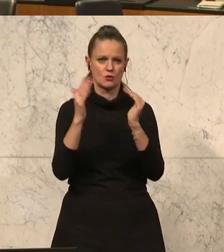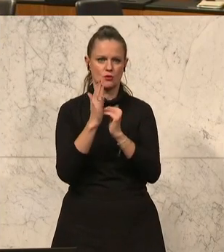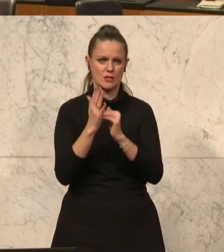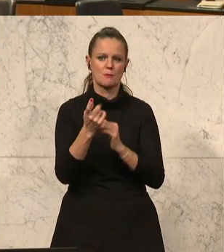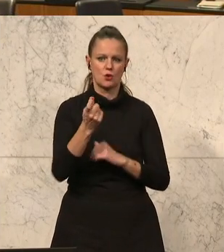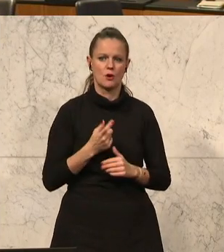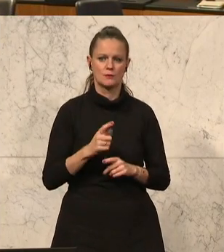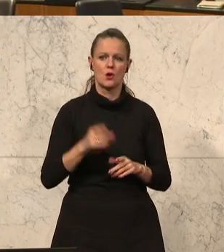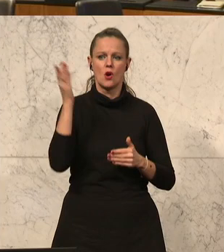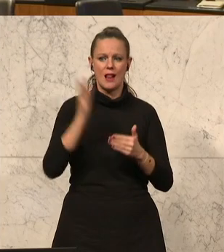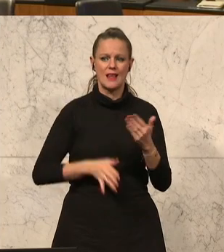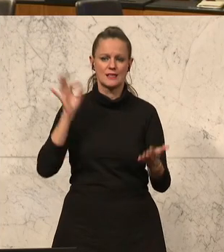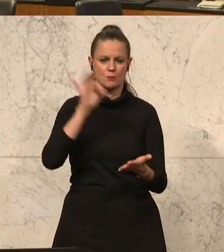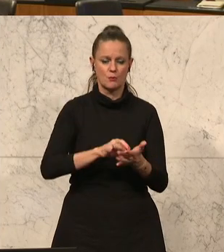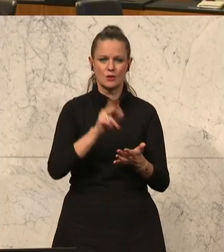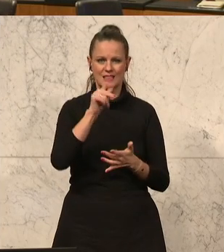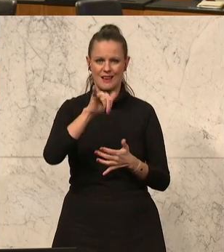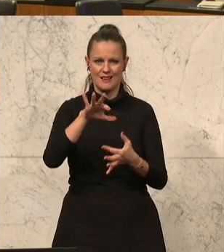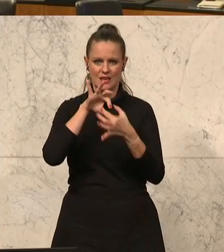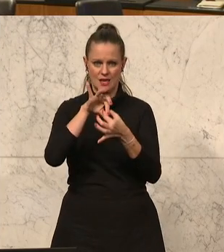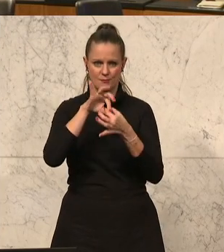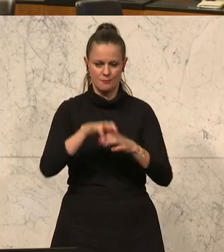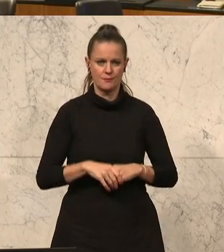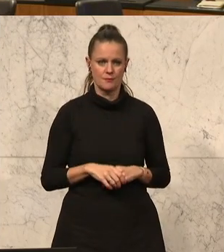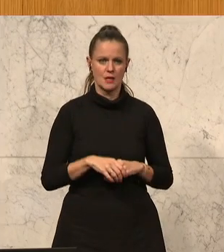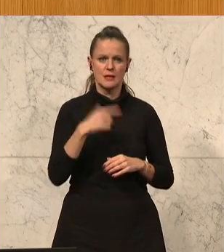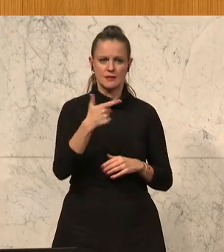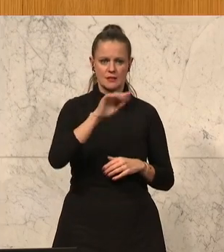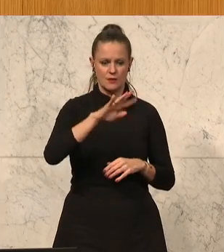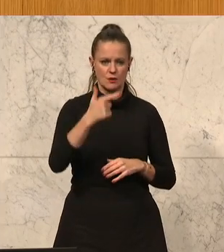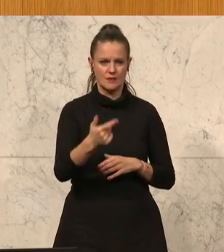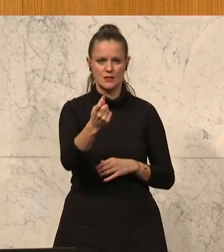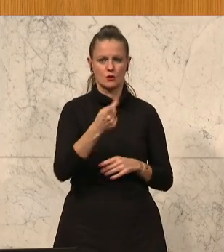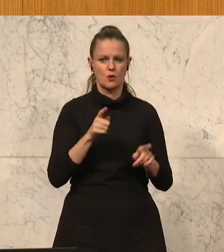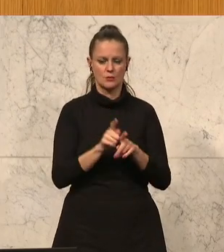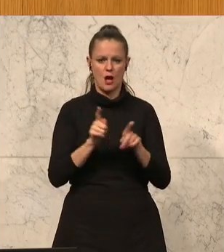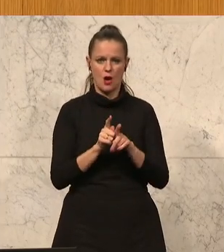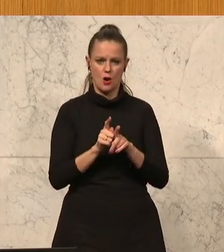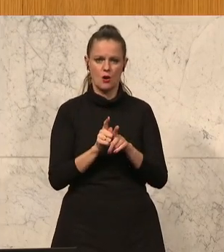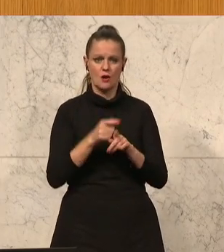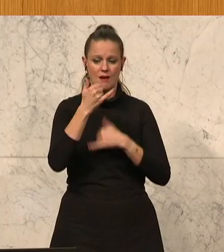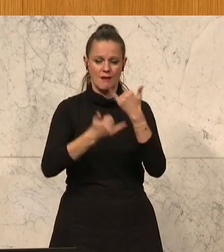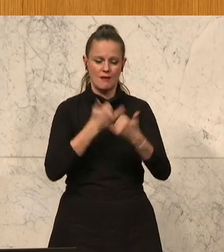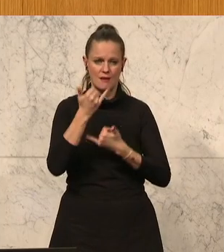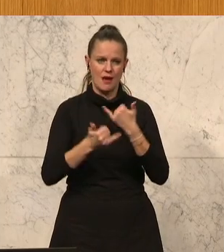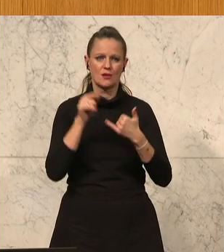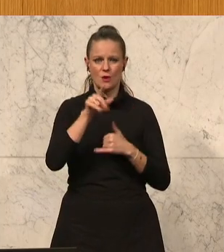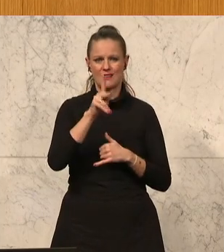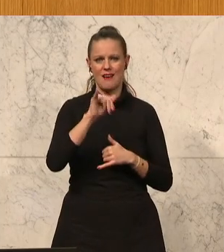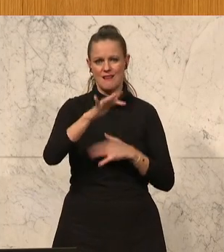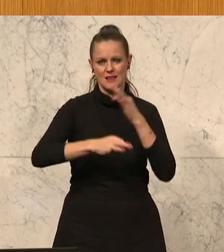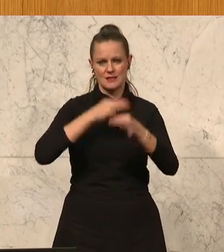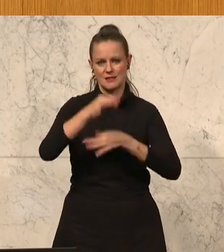Und der letzte Punkt, um bei KI zu bleiben, 2024 wird auch das Jahr sein, wo wir die KI